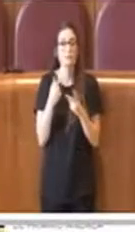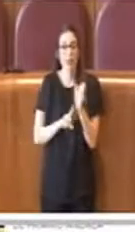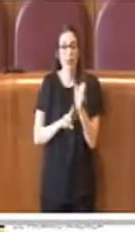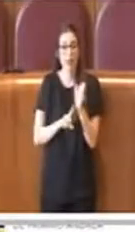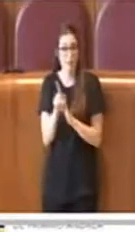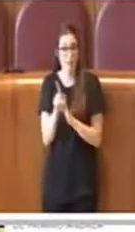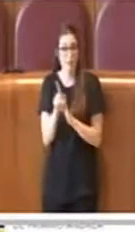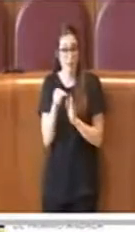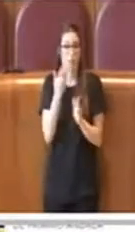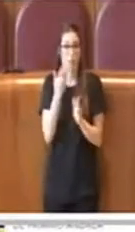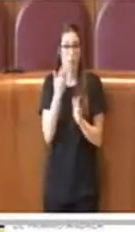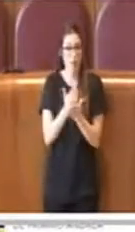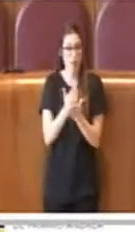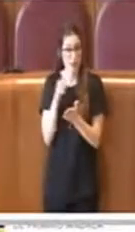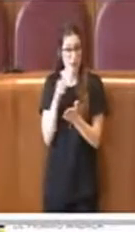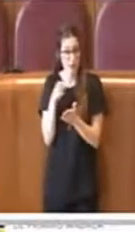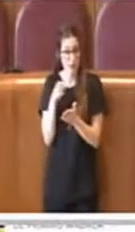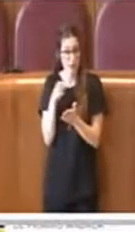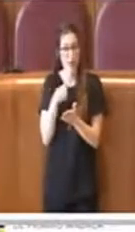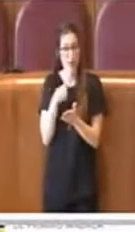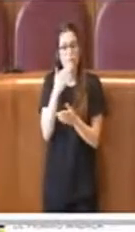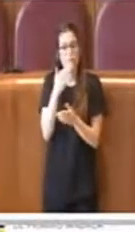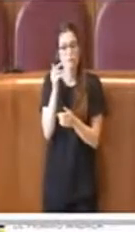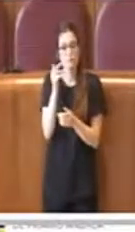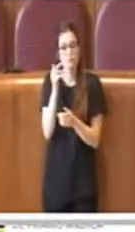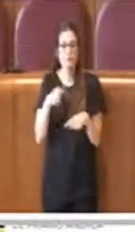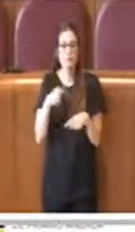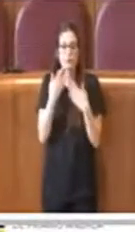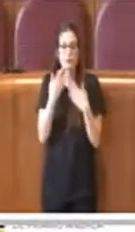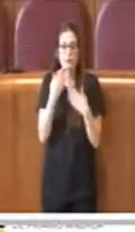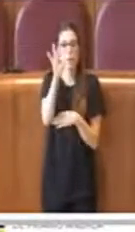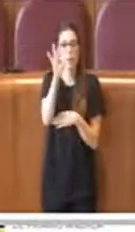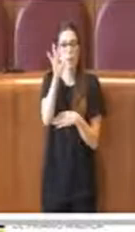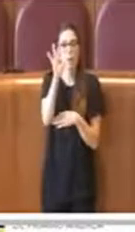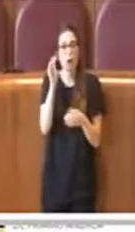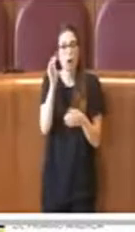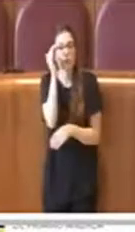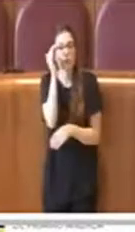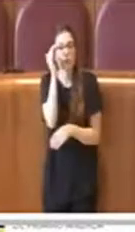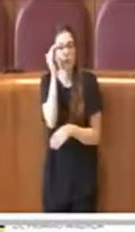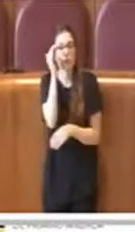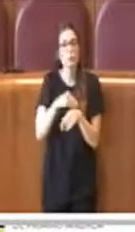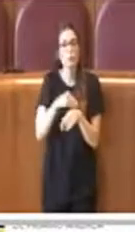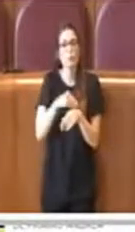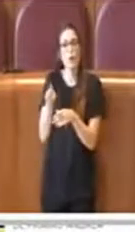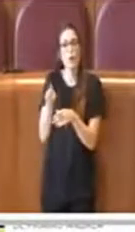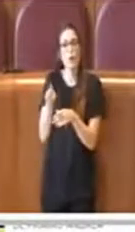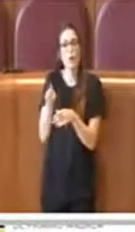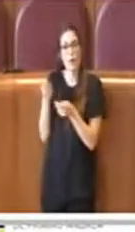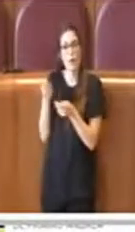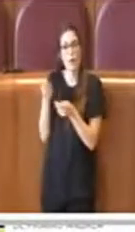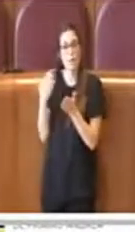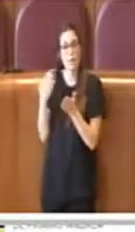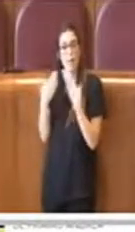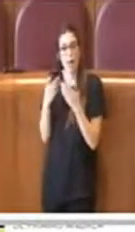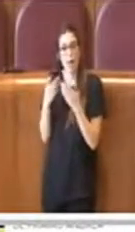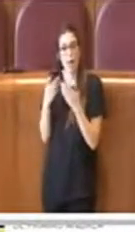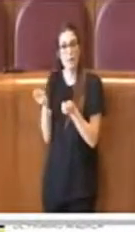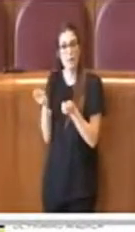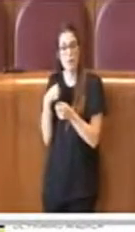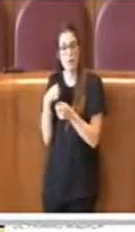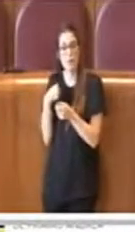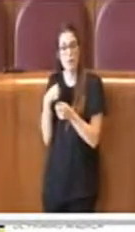di qui sopra, sono momenti di ascolto e di coinvolgimento che la consulta può mettere in atto nei confronti dei cittadini, ad esempio